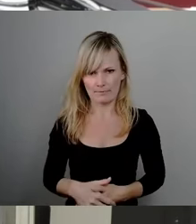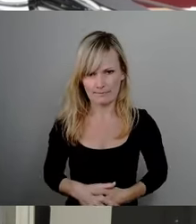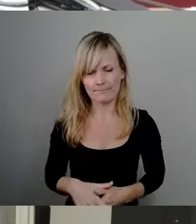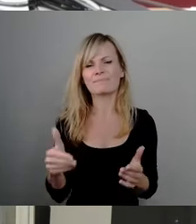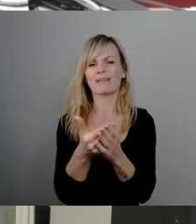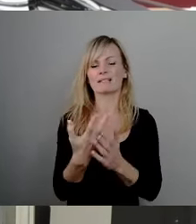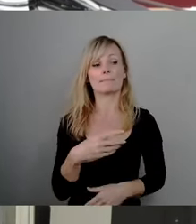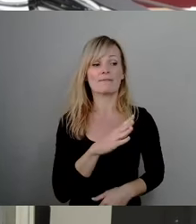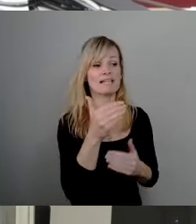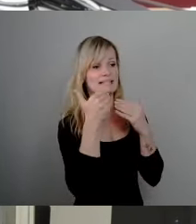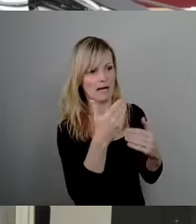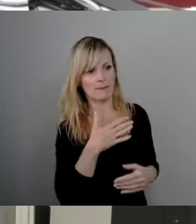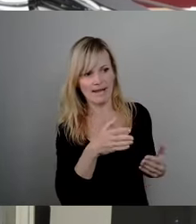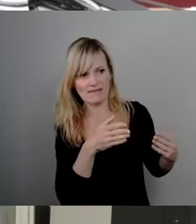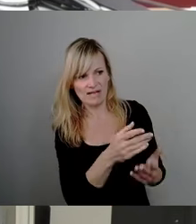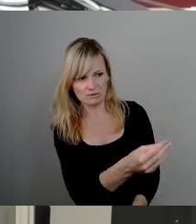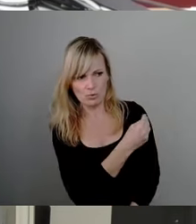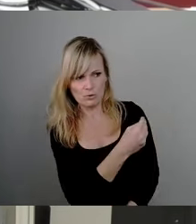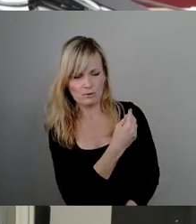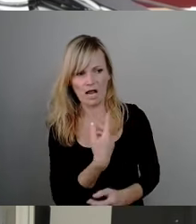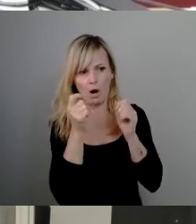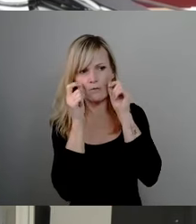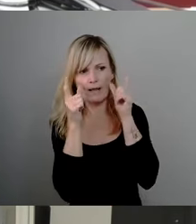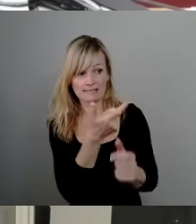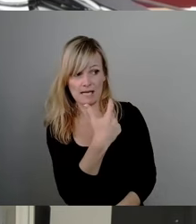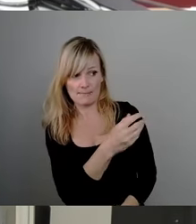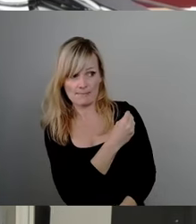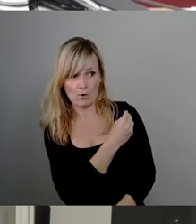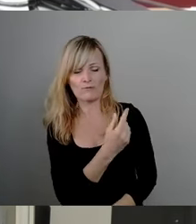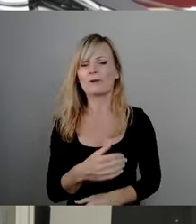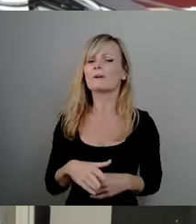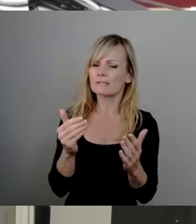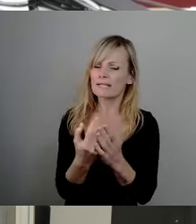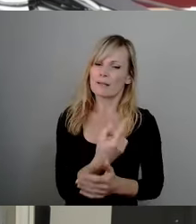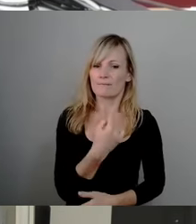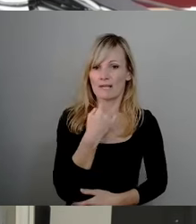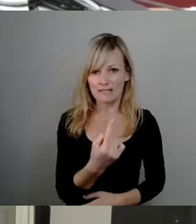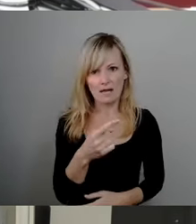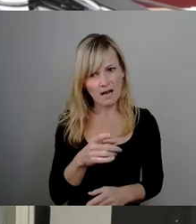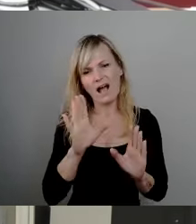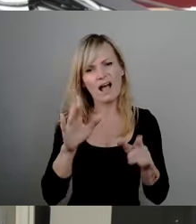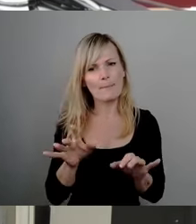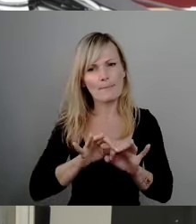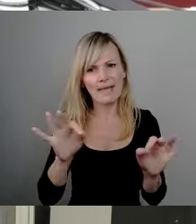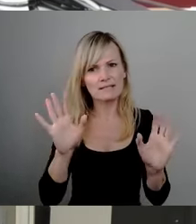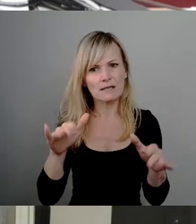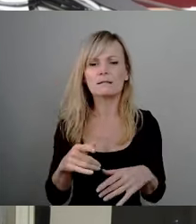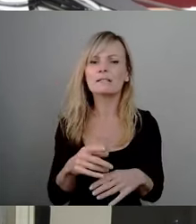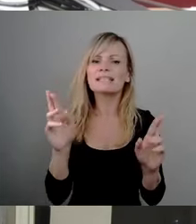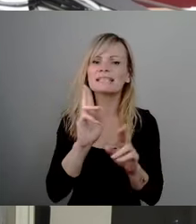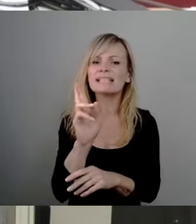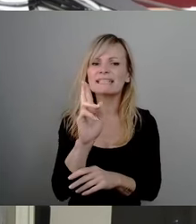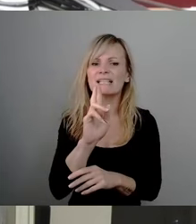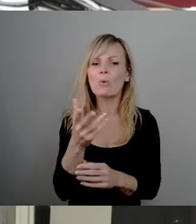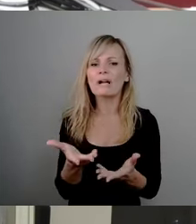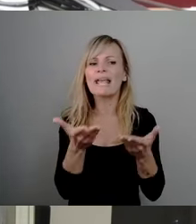meine Fraktion, die mich da noch einmal aufmerksam gemacht hat, lass uns doch da das Risiko hingehen, wo es hingehört. Es gehört eher zur Stadt,